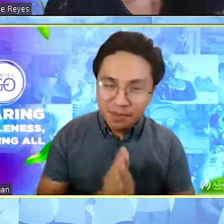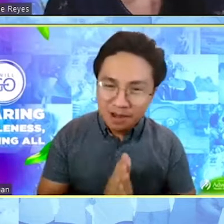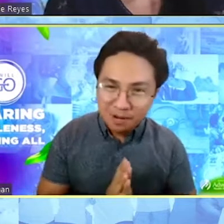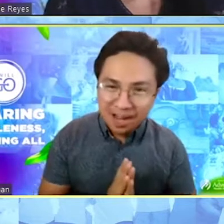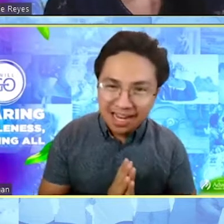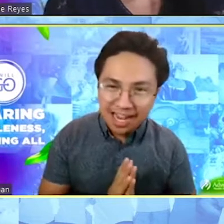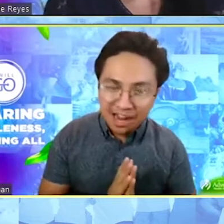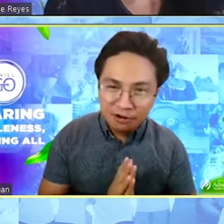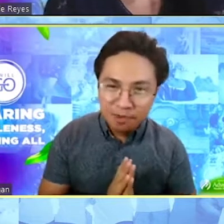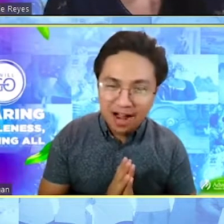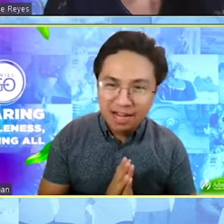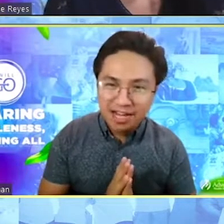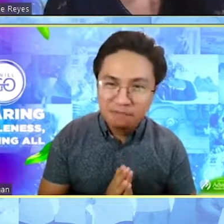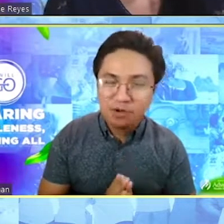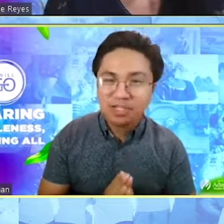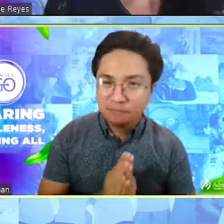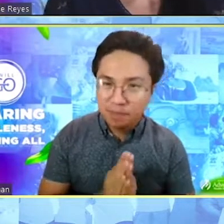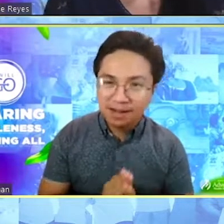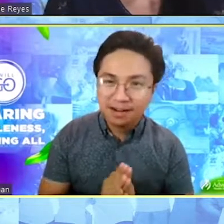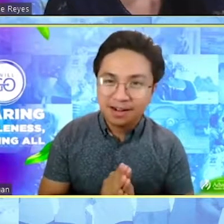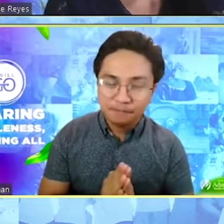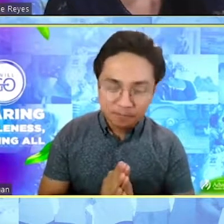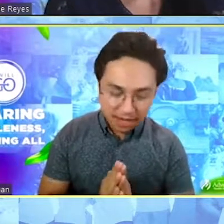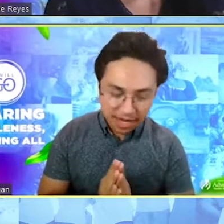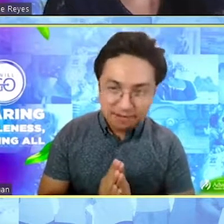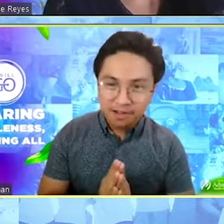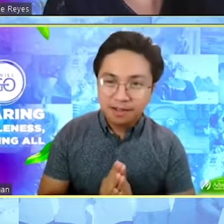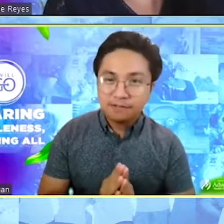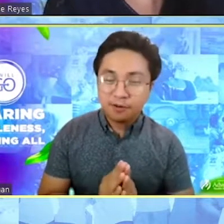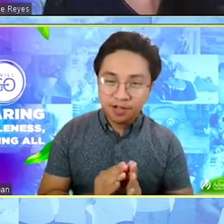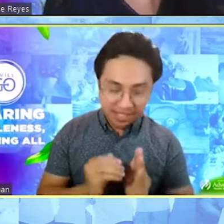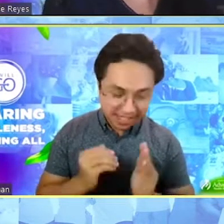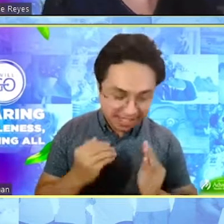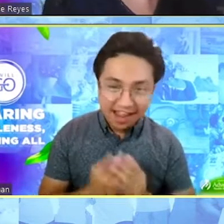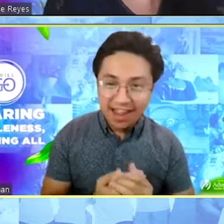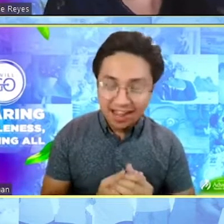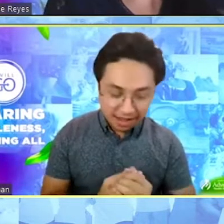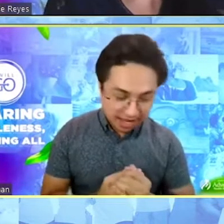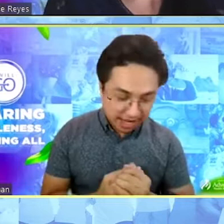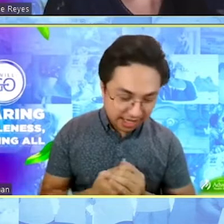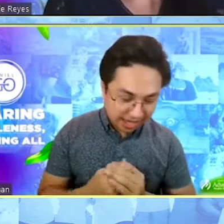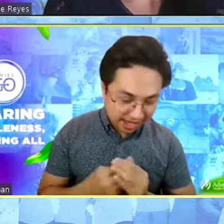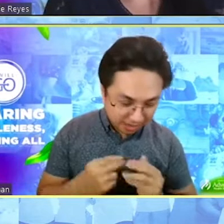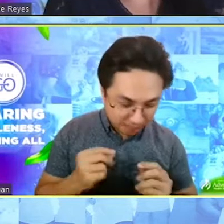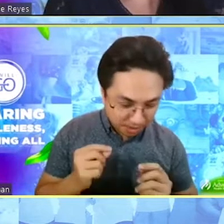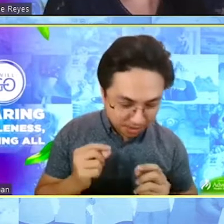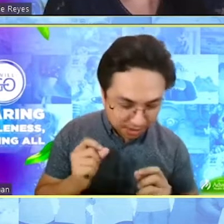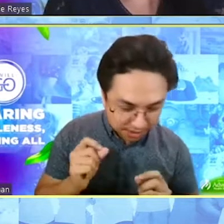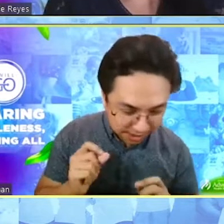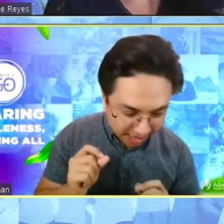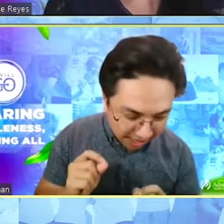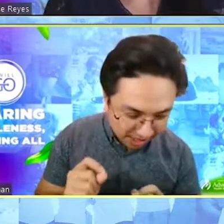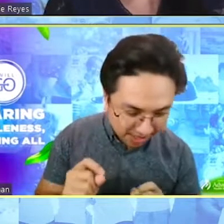ipapakilala ko po ang ating speaker for this day, day